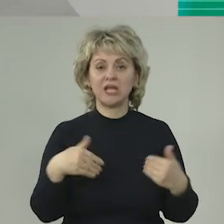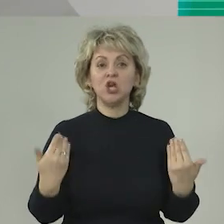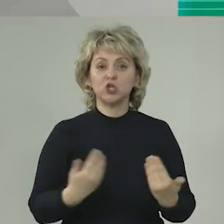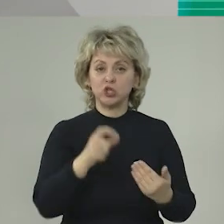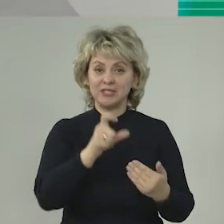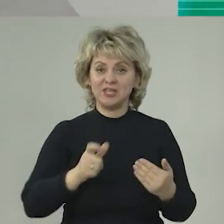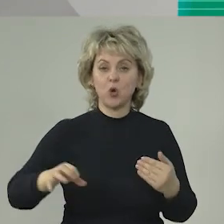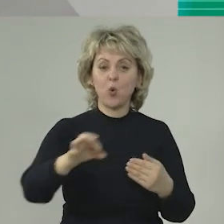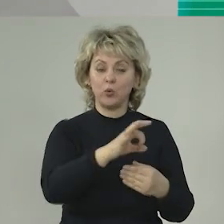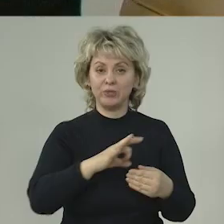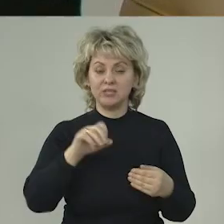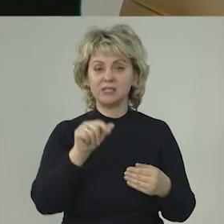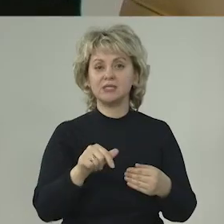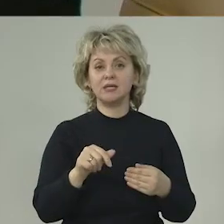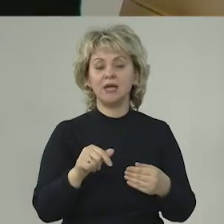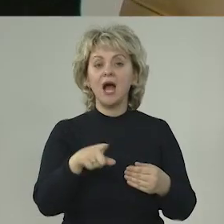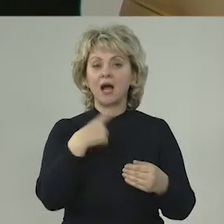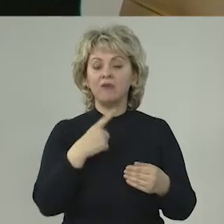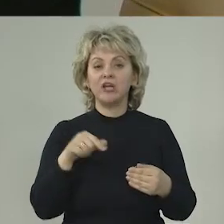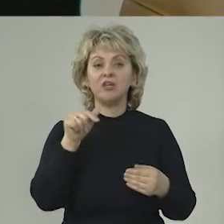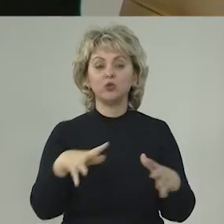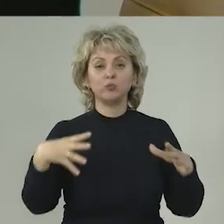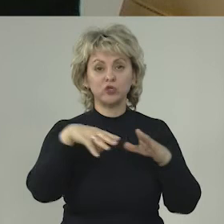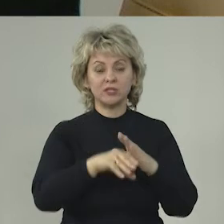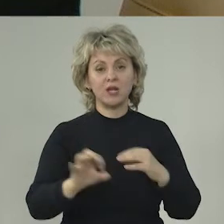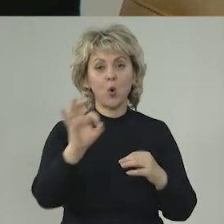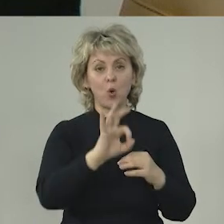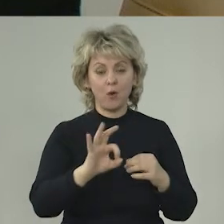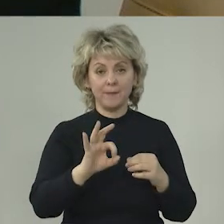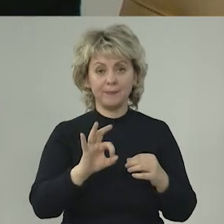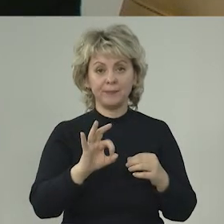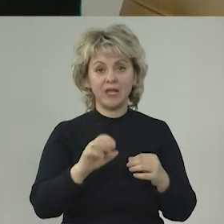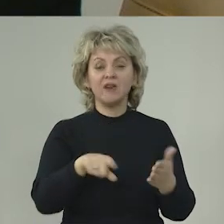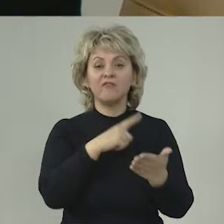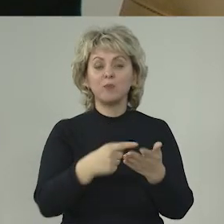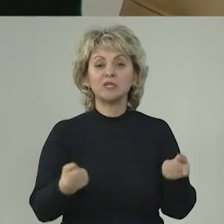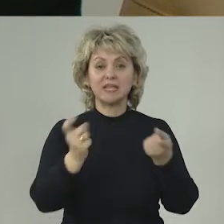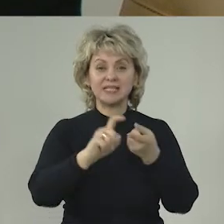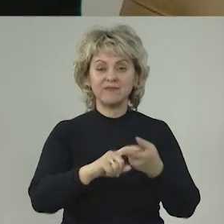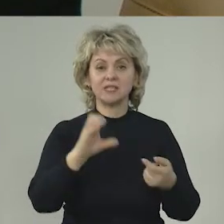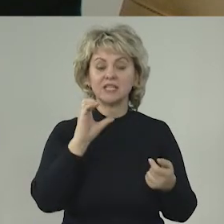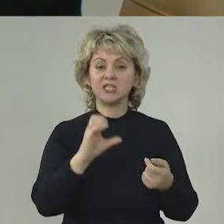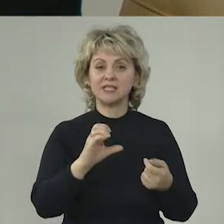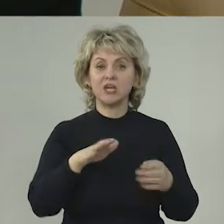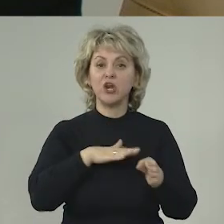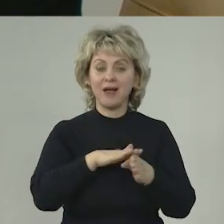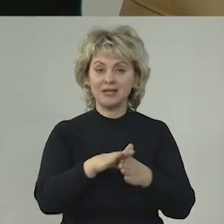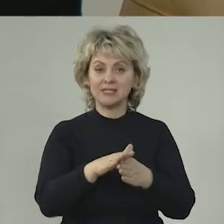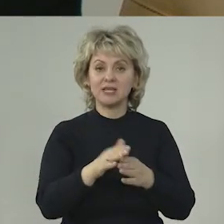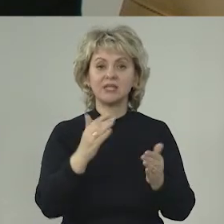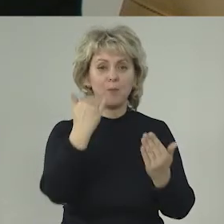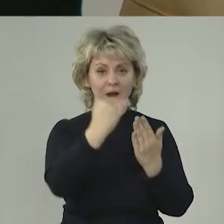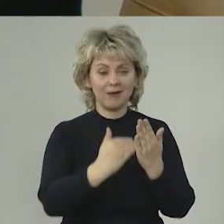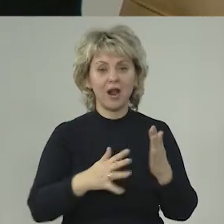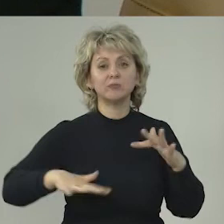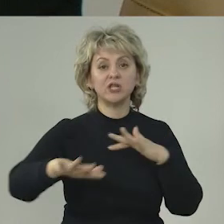жителей области. Мы говорили в том числе о вопросах, связанных с реализацией